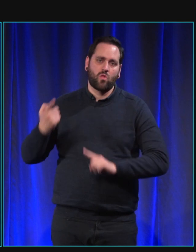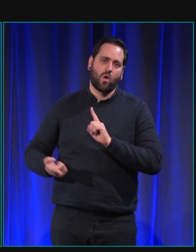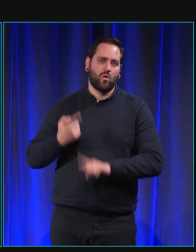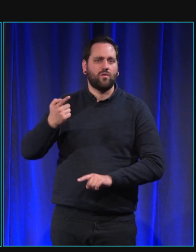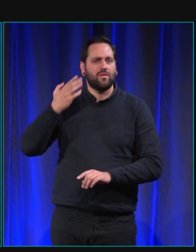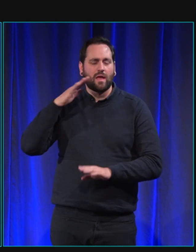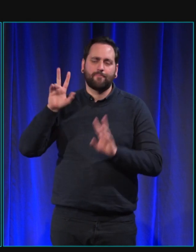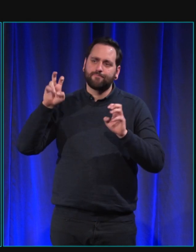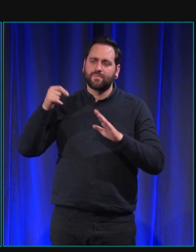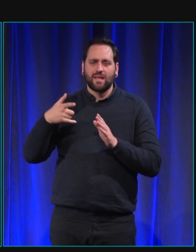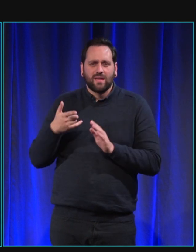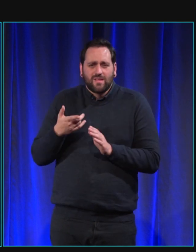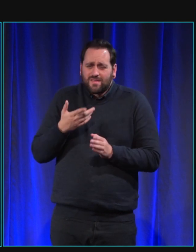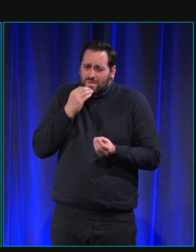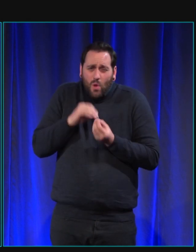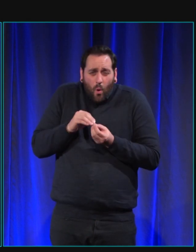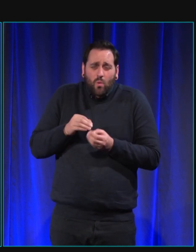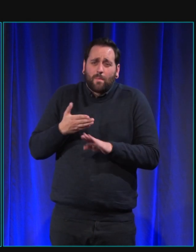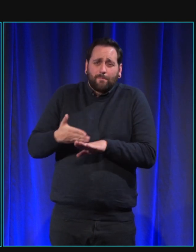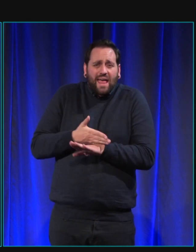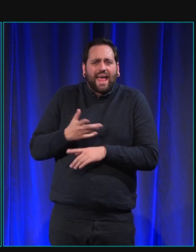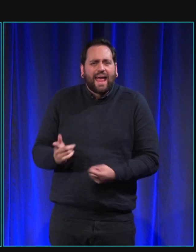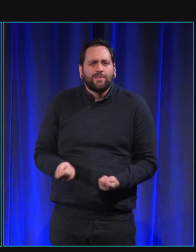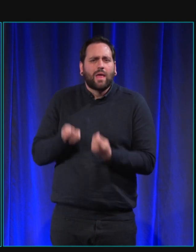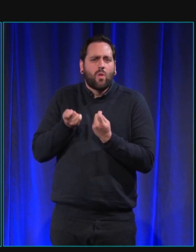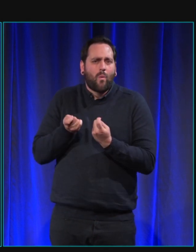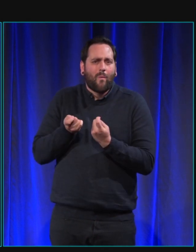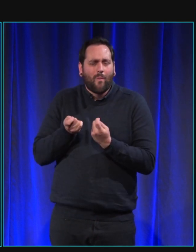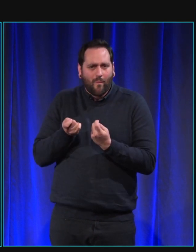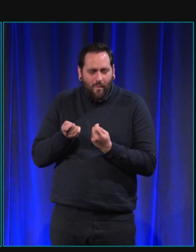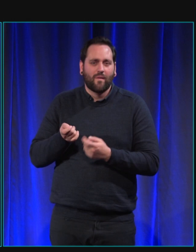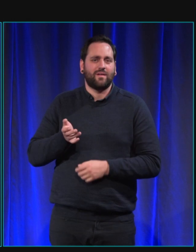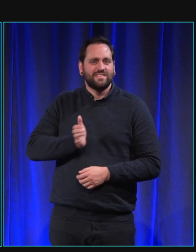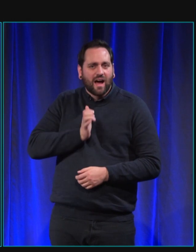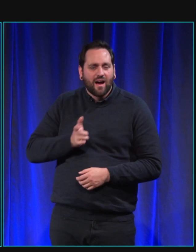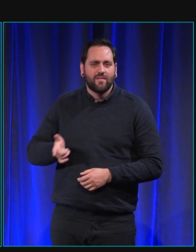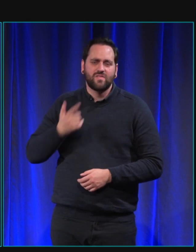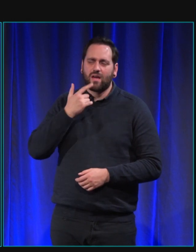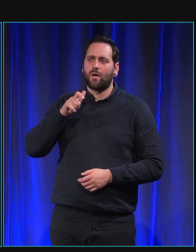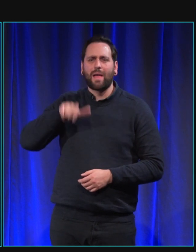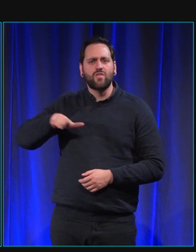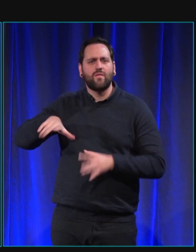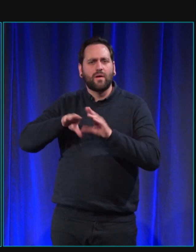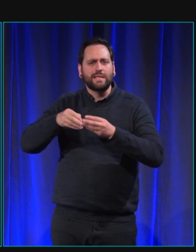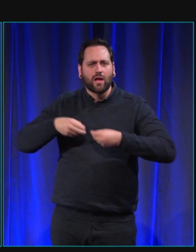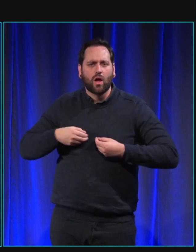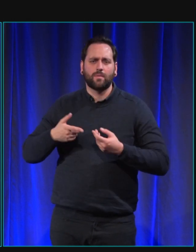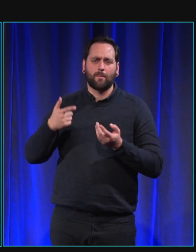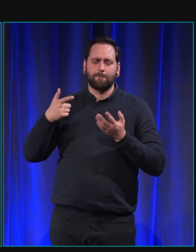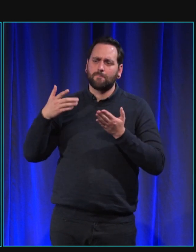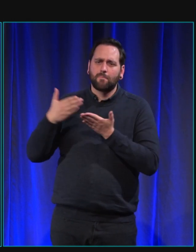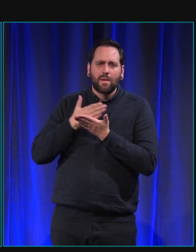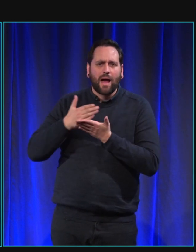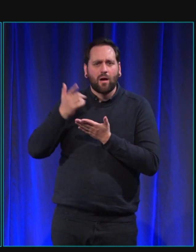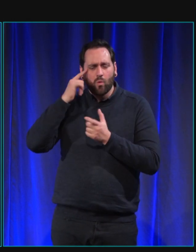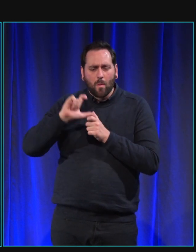-éducation du chien ce sont ces personnes qui vont comment dirais-je qui vont préparer l'éducation